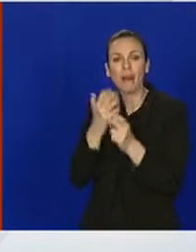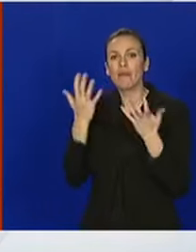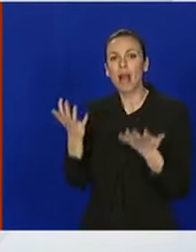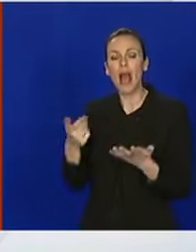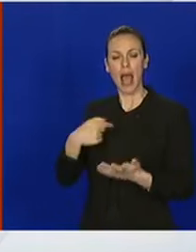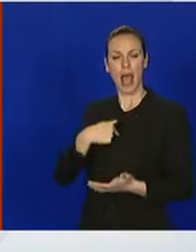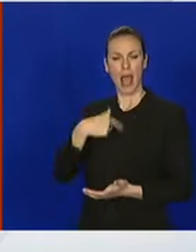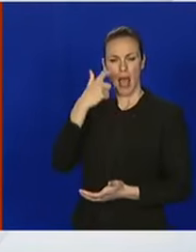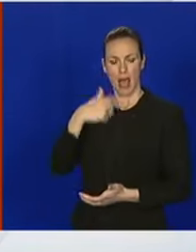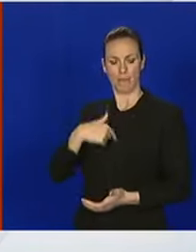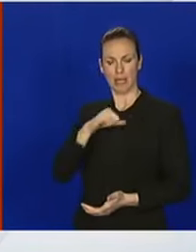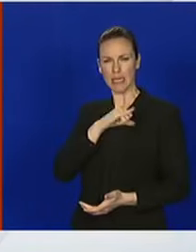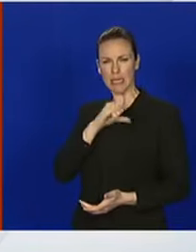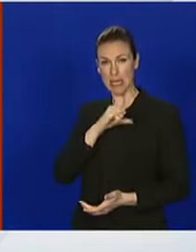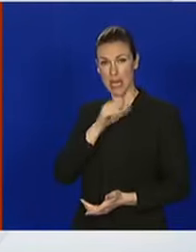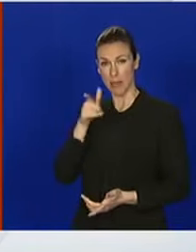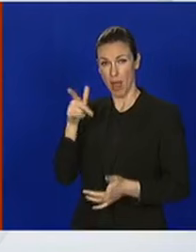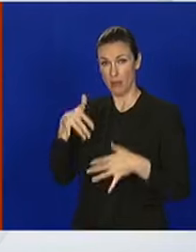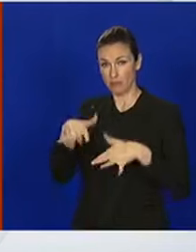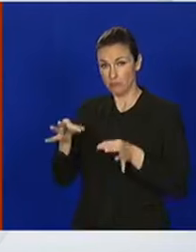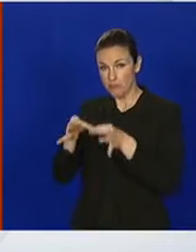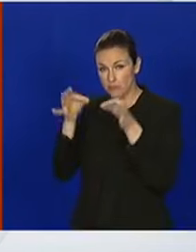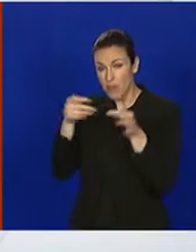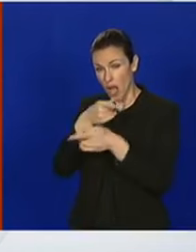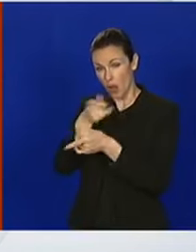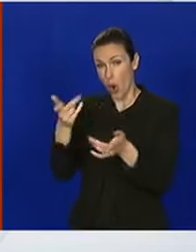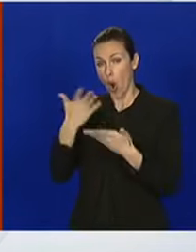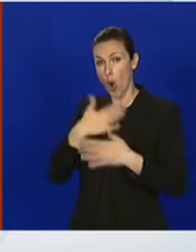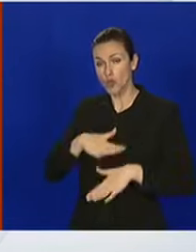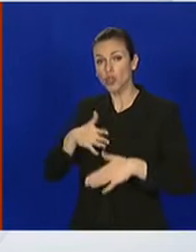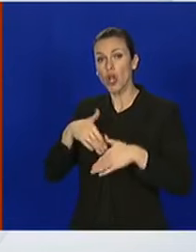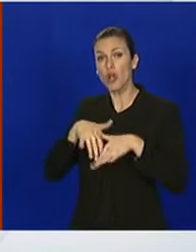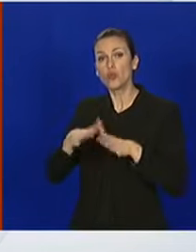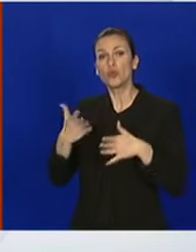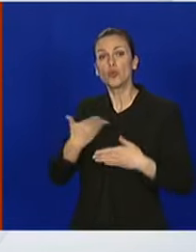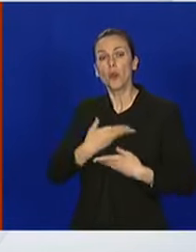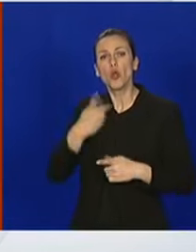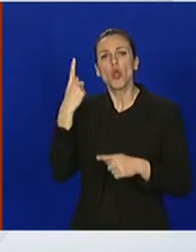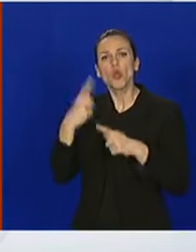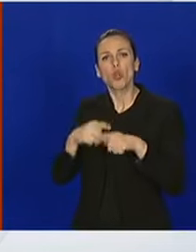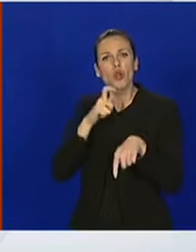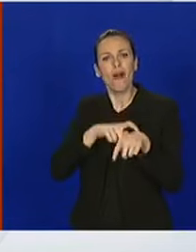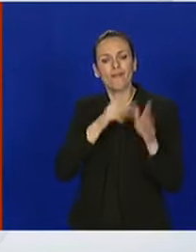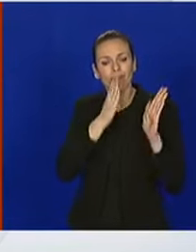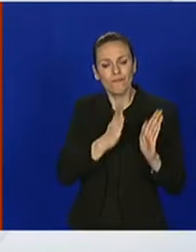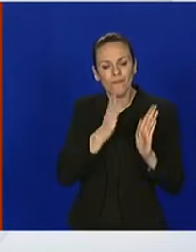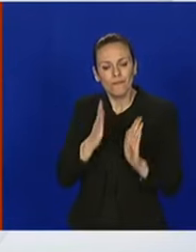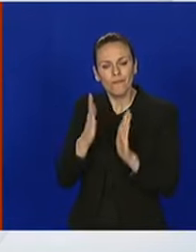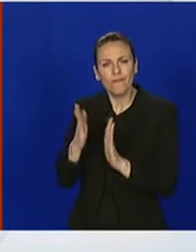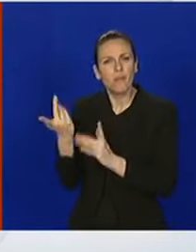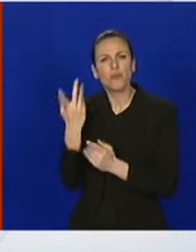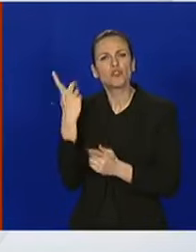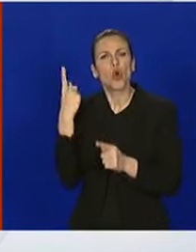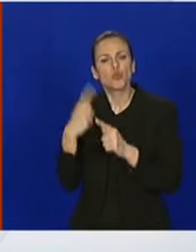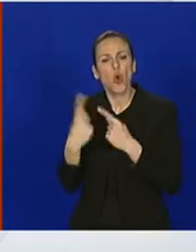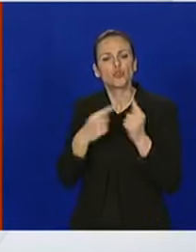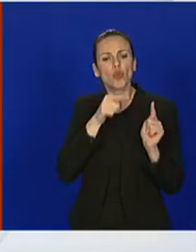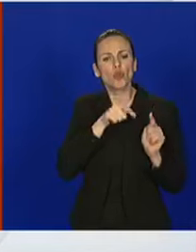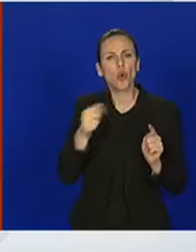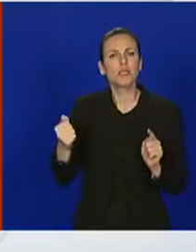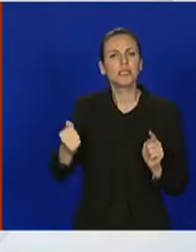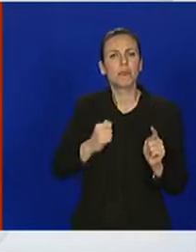Mene zanima hoće li javnost dobiti kronološki, što se točno tamo dogodilo